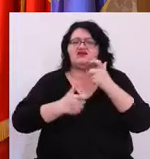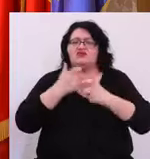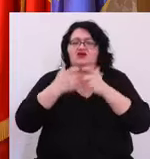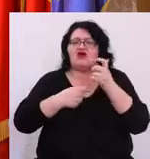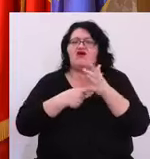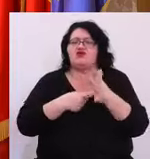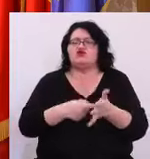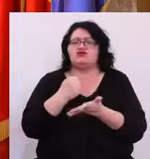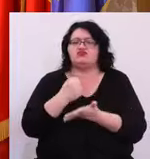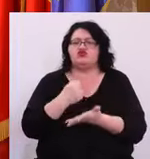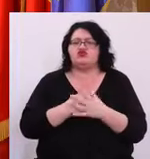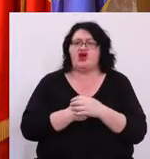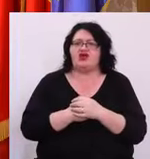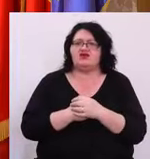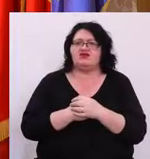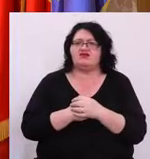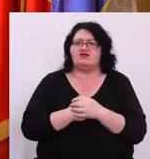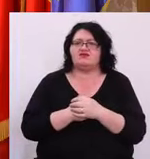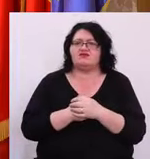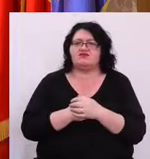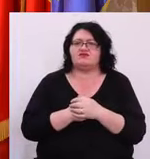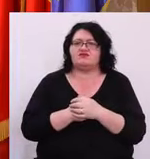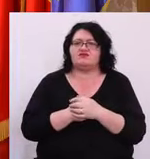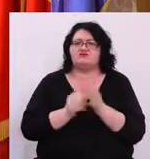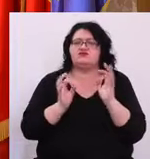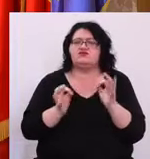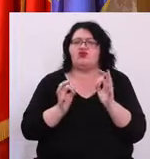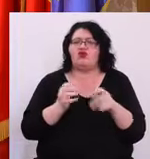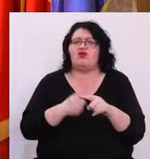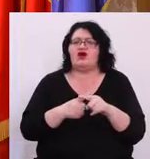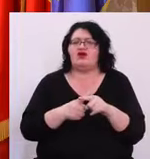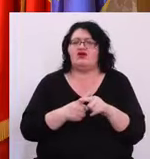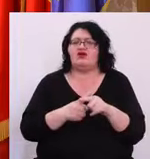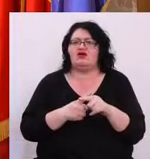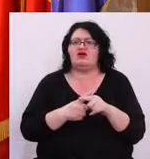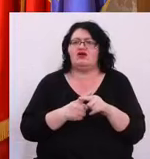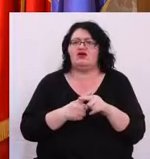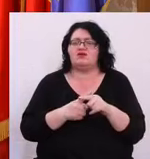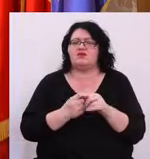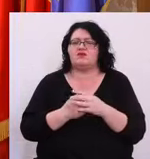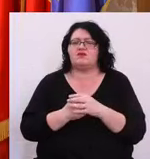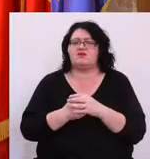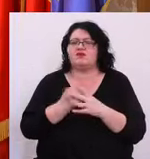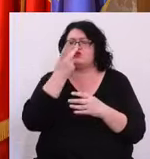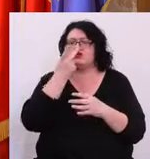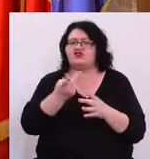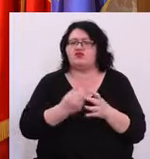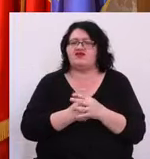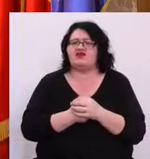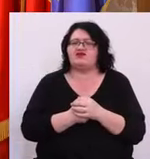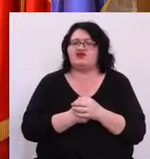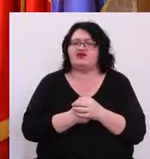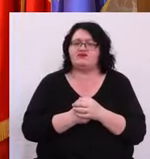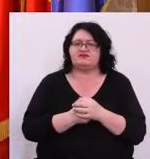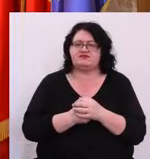acest buget Bineînțeles că în ceea ce privește